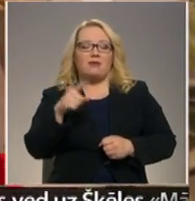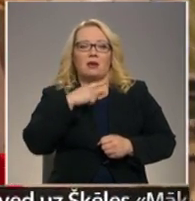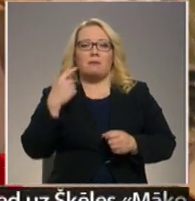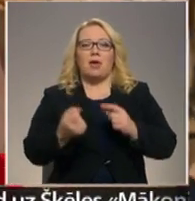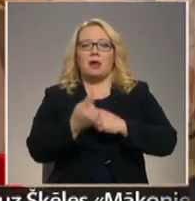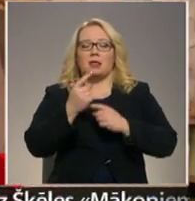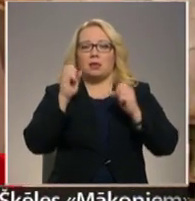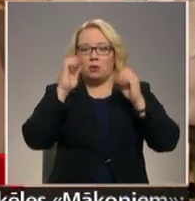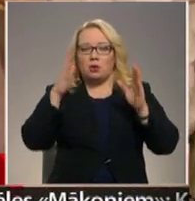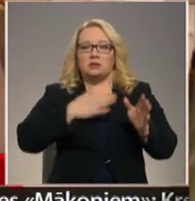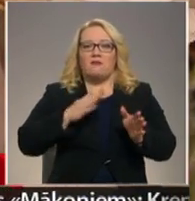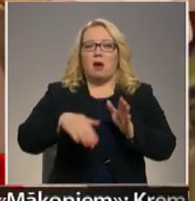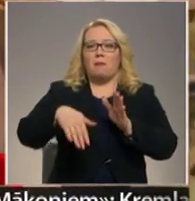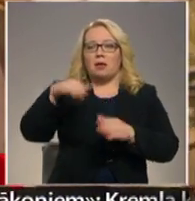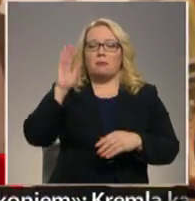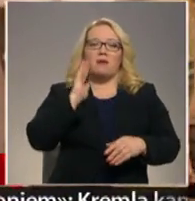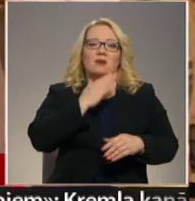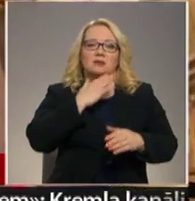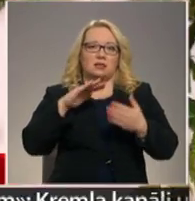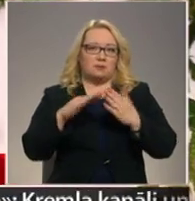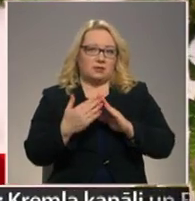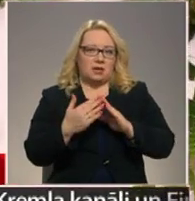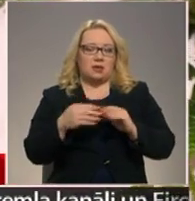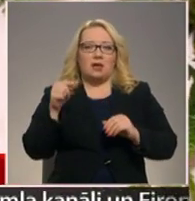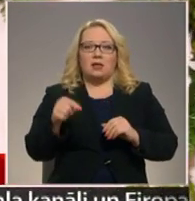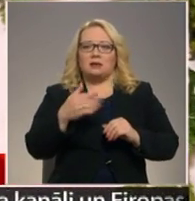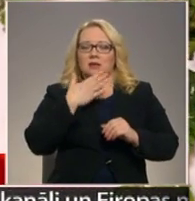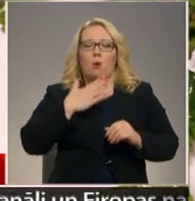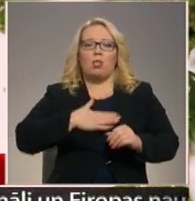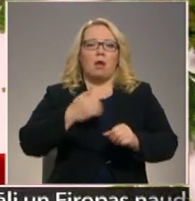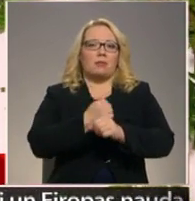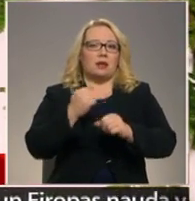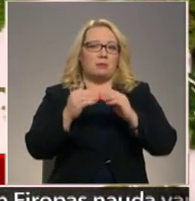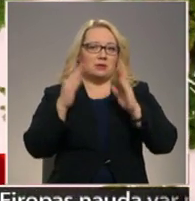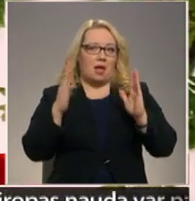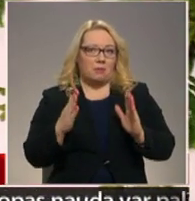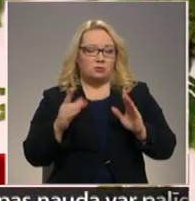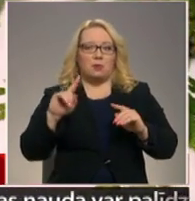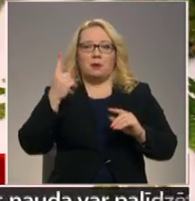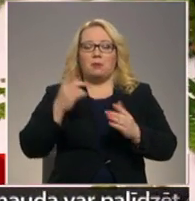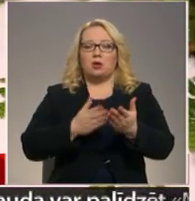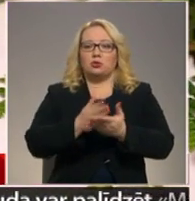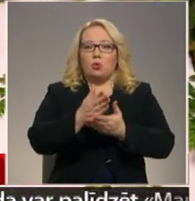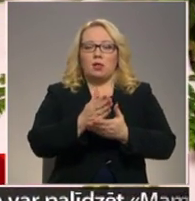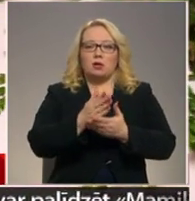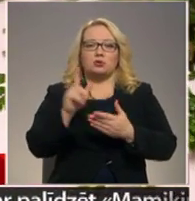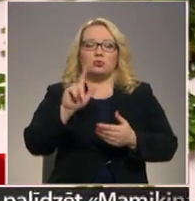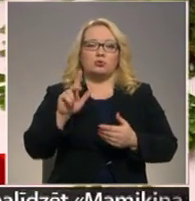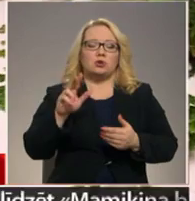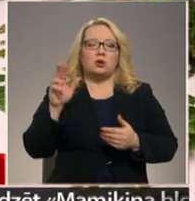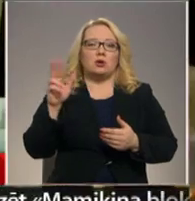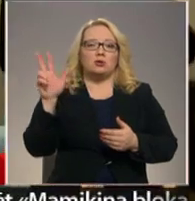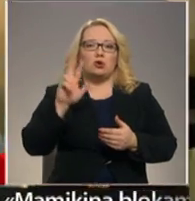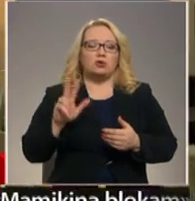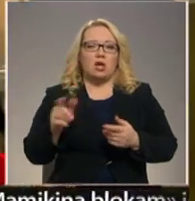brīnumu savai bērnības vasaru pilsētāji. Šis nav labdarības namiņš, bet pirmais solis ceļā uz sociālo uzņēmē